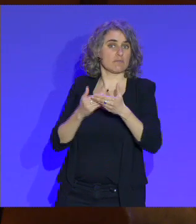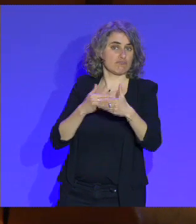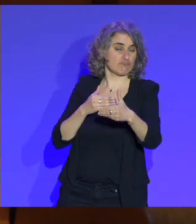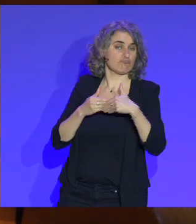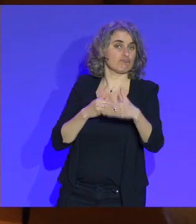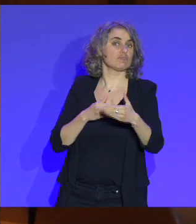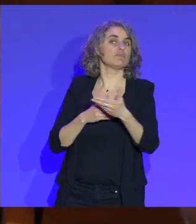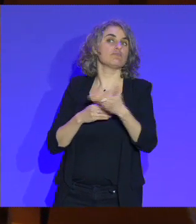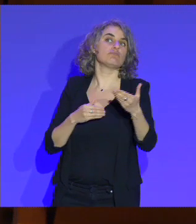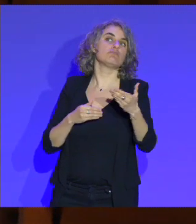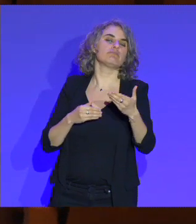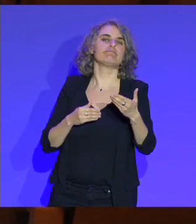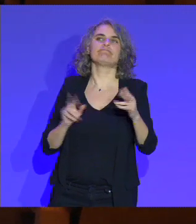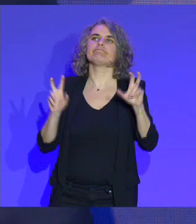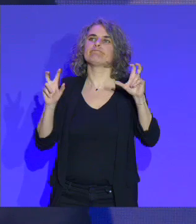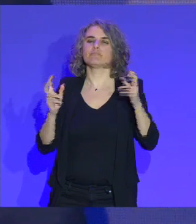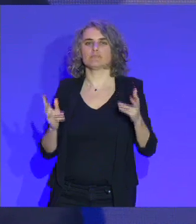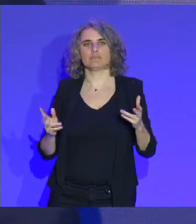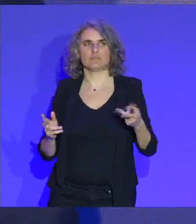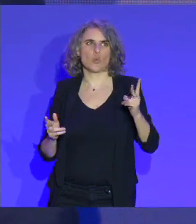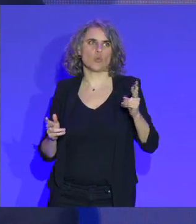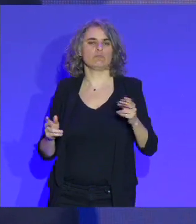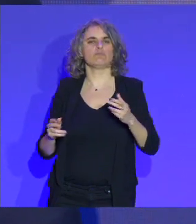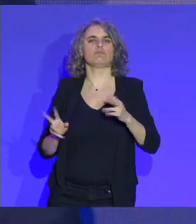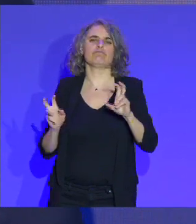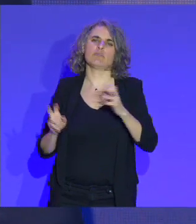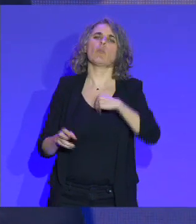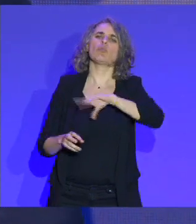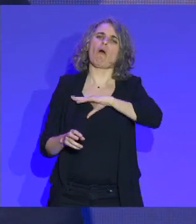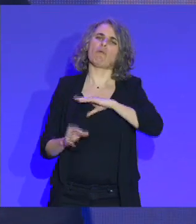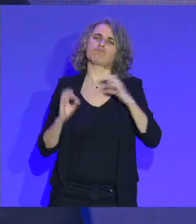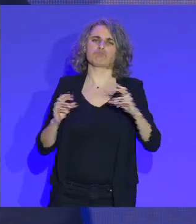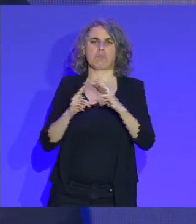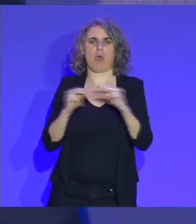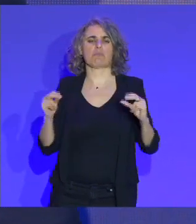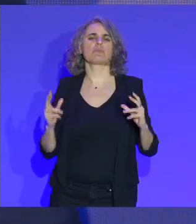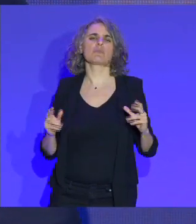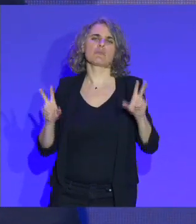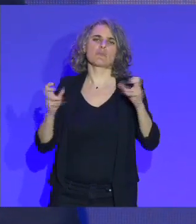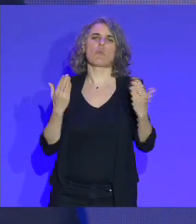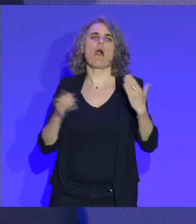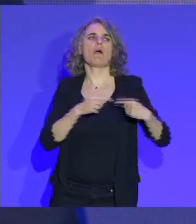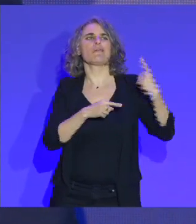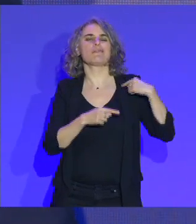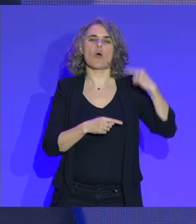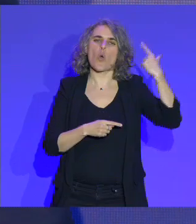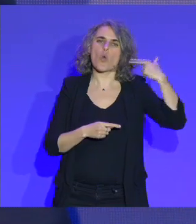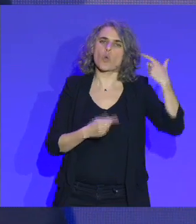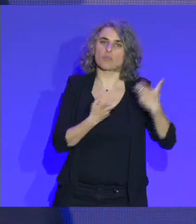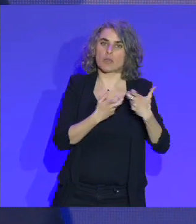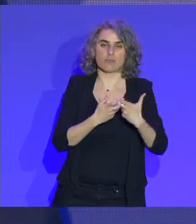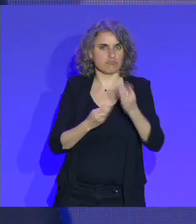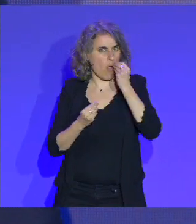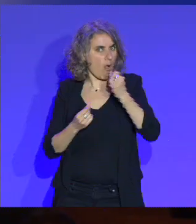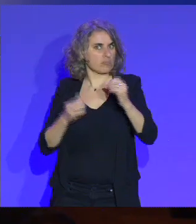et qui s'annoncent plus responsables que les précédents, notamment les Jeux olympiques de Londres, par exemple, est-ce que c'est